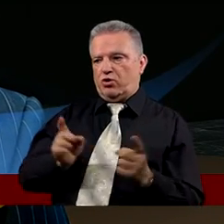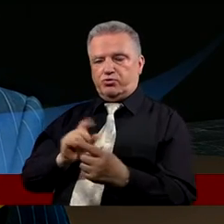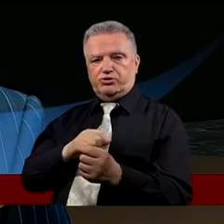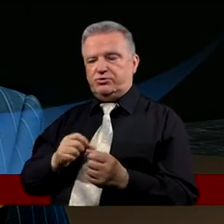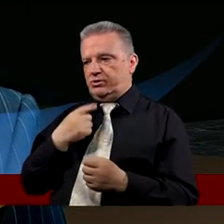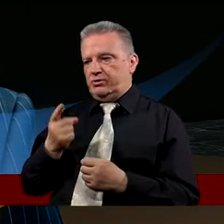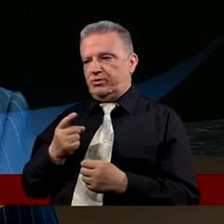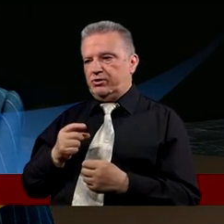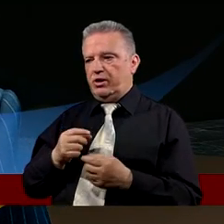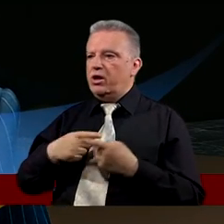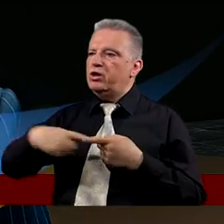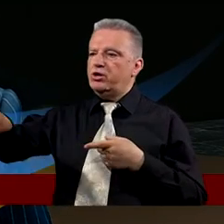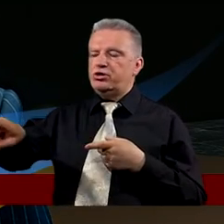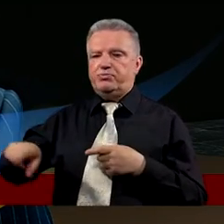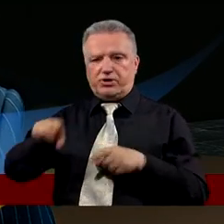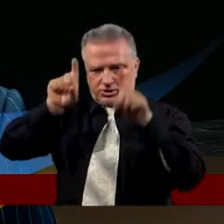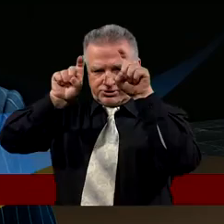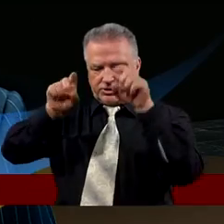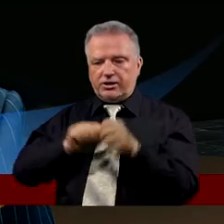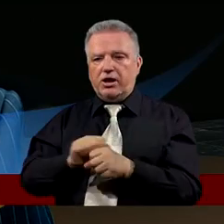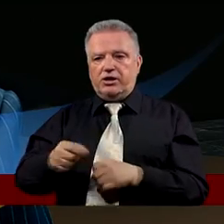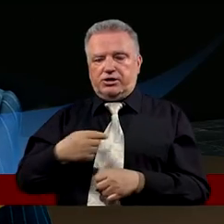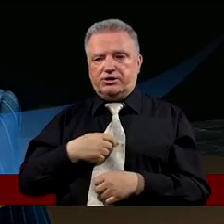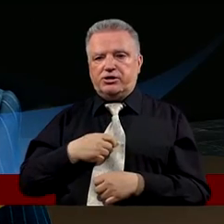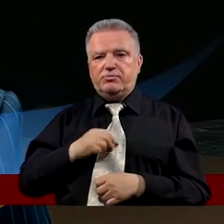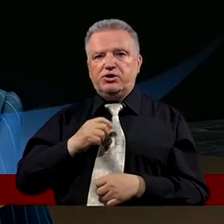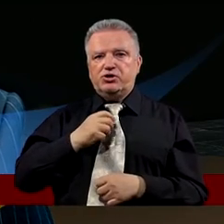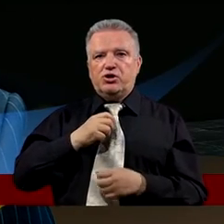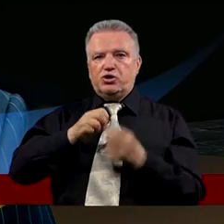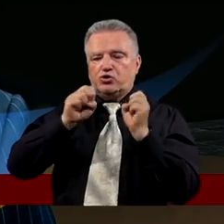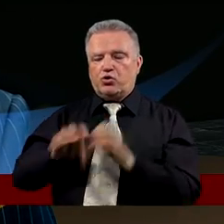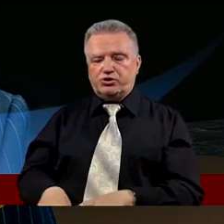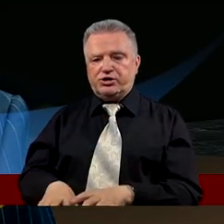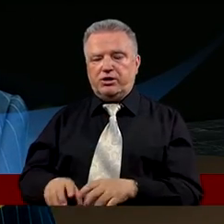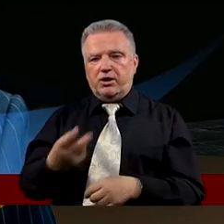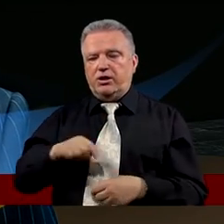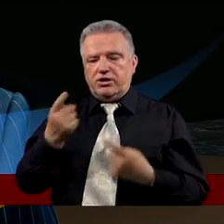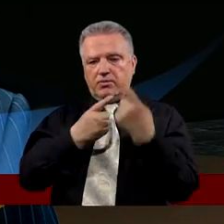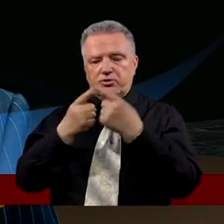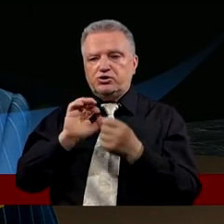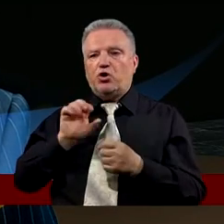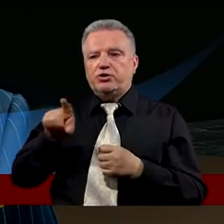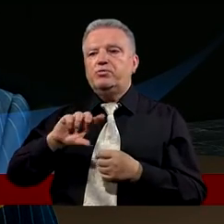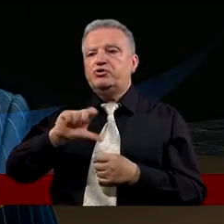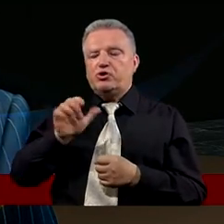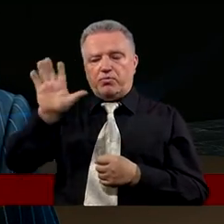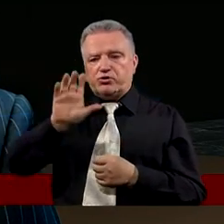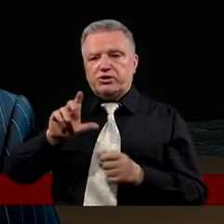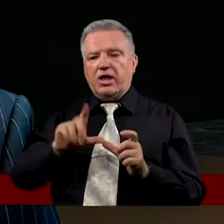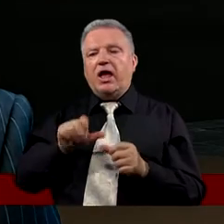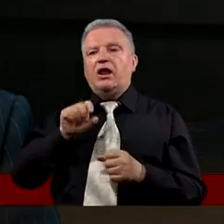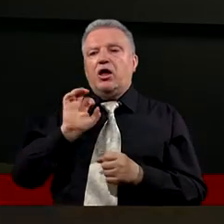Piotrowi Idź precz ode mnie szatanie Jesteś mi zgorszeniem Bo nie myślisz o tym co boskie Lecz o tym co ludzkie